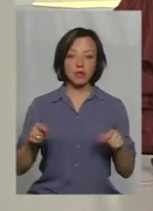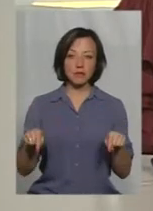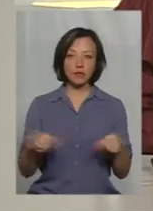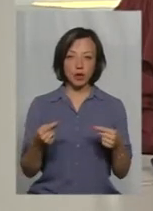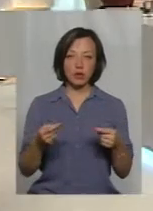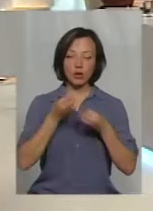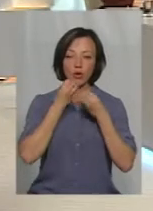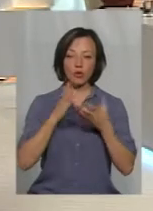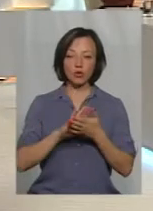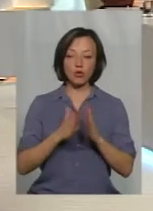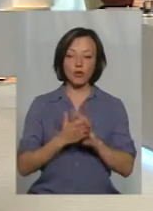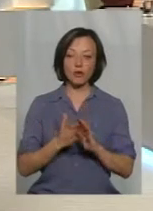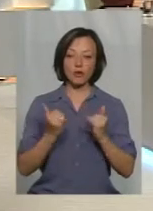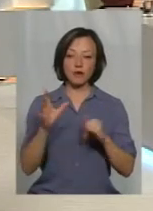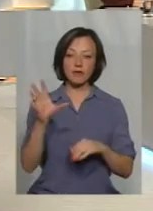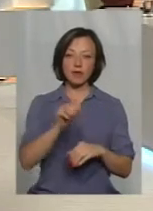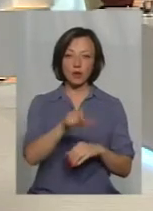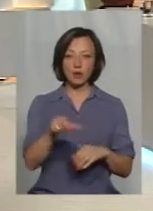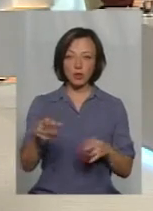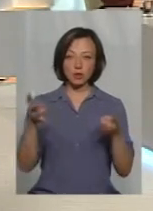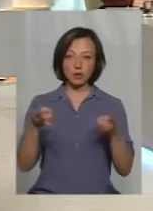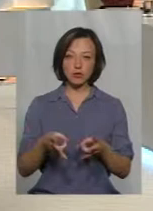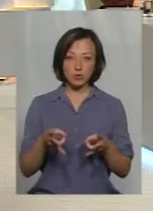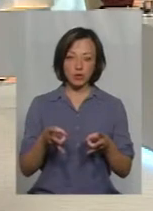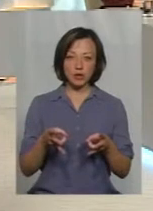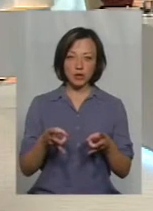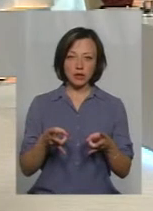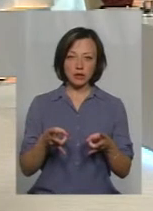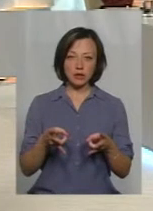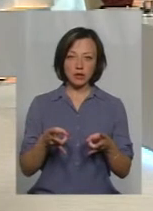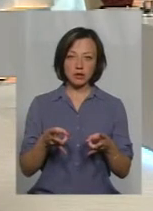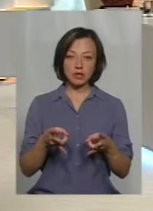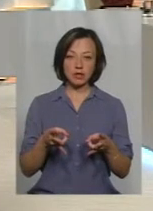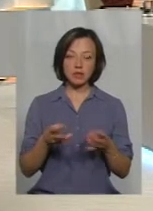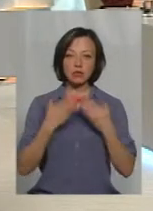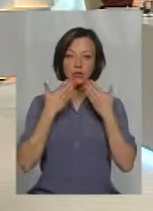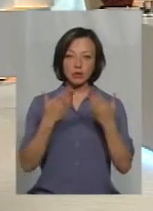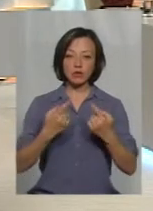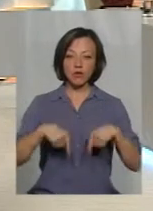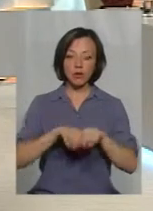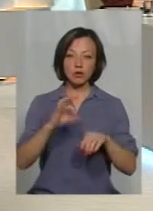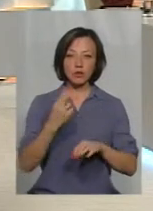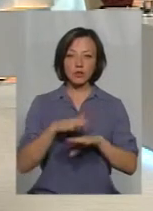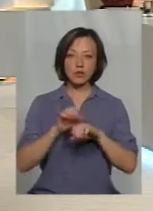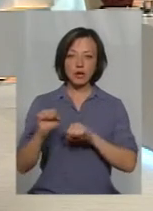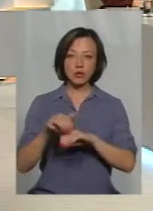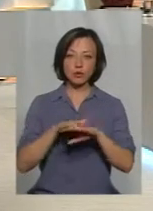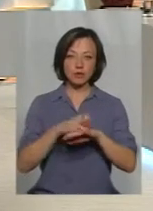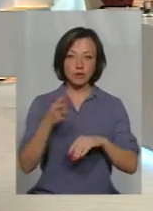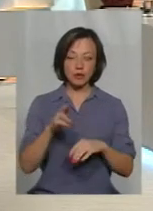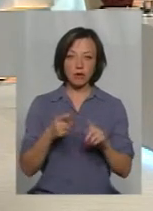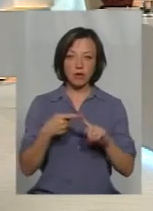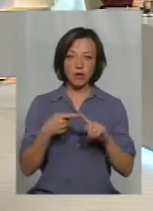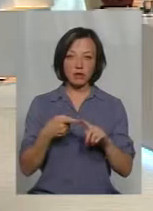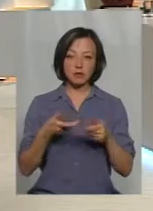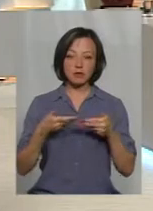досить хороші умови для всіх людей, які потребують звернутися в органи соціального захисту населення. По-перше,